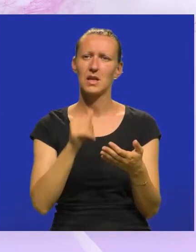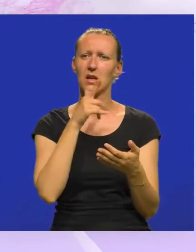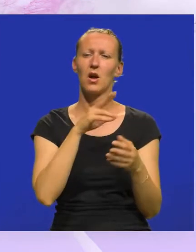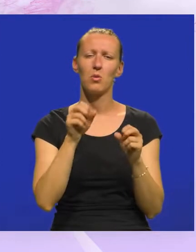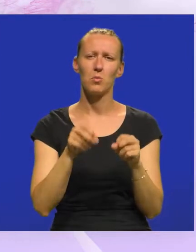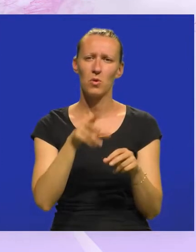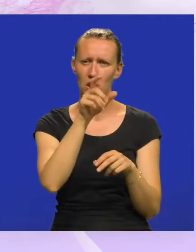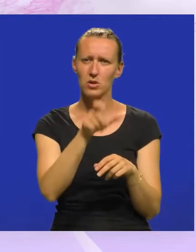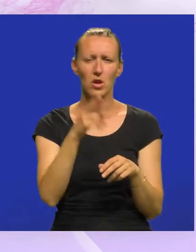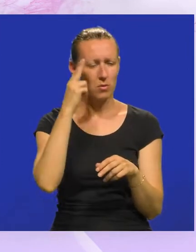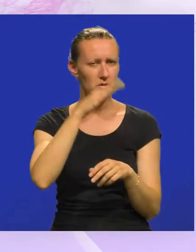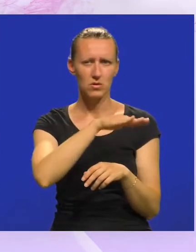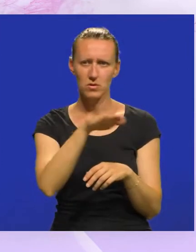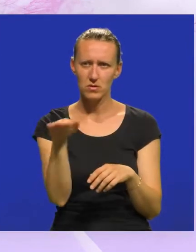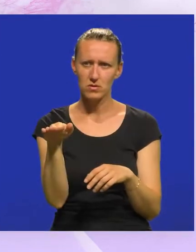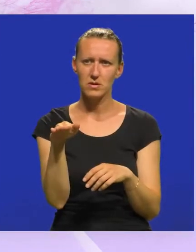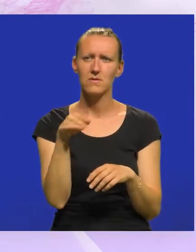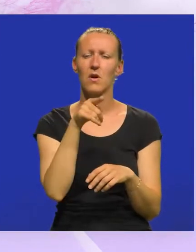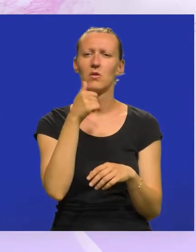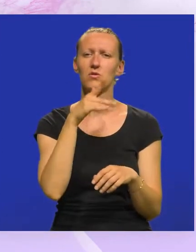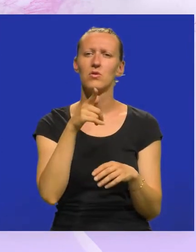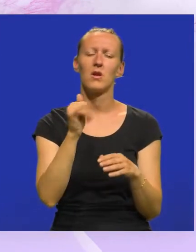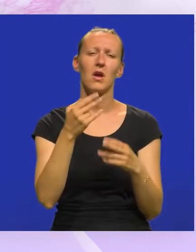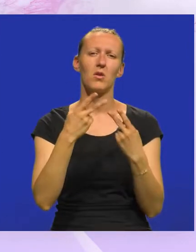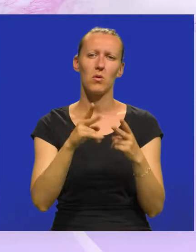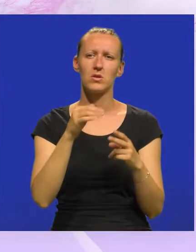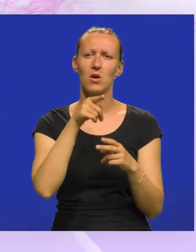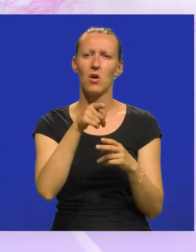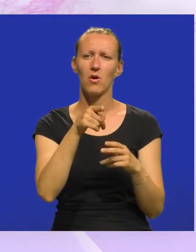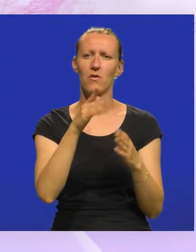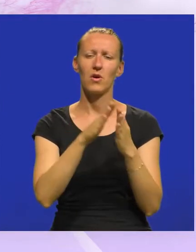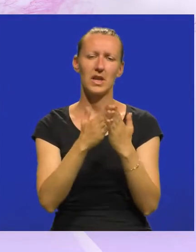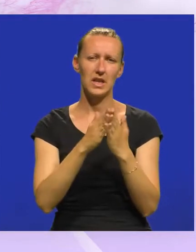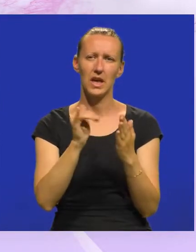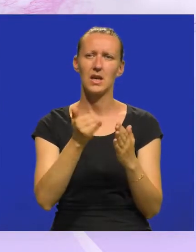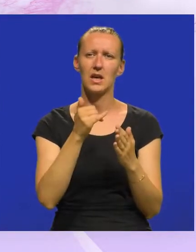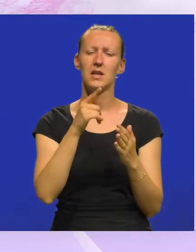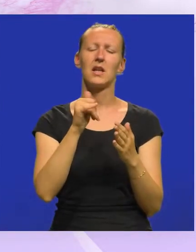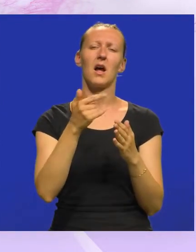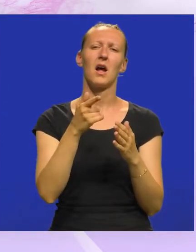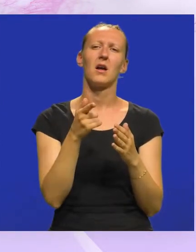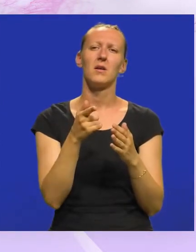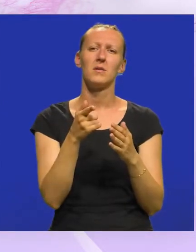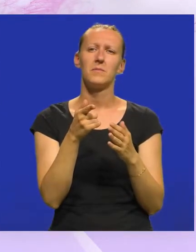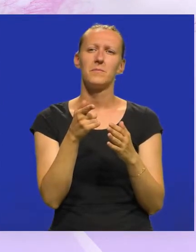kao Puležanku, poznaju svi. Ono što je specifično za ovu trilogiju je da